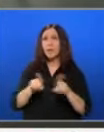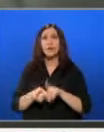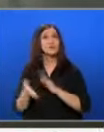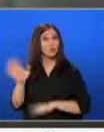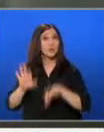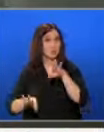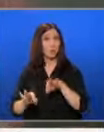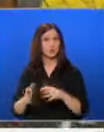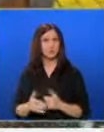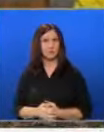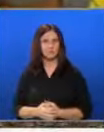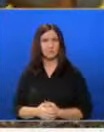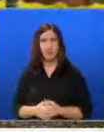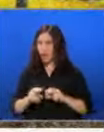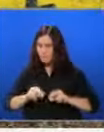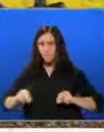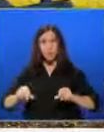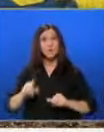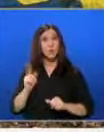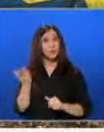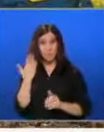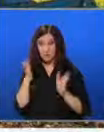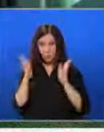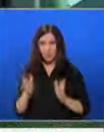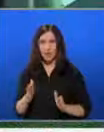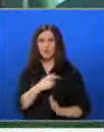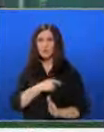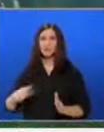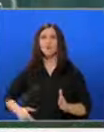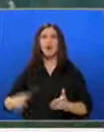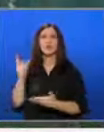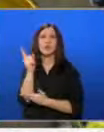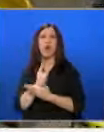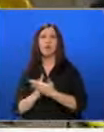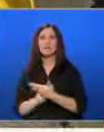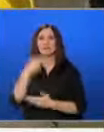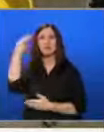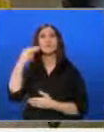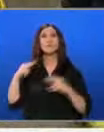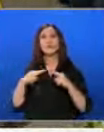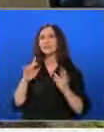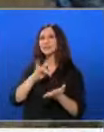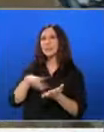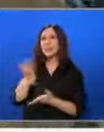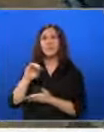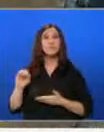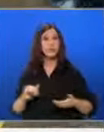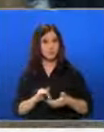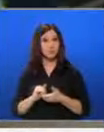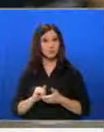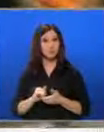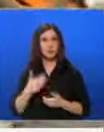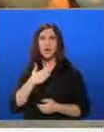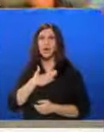ще отида да гласувам. Полето, което беше определено от Националния географски институт в Париж за център на Европейския съюз,